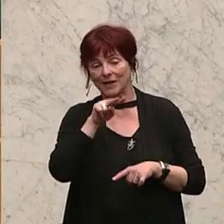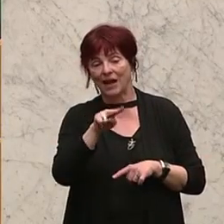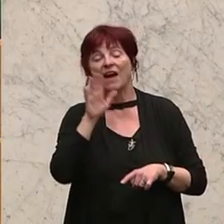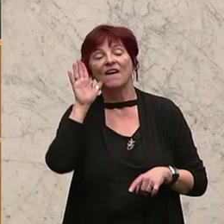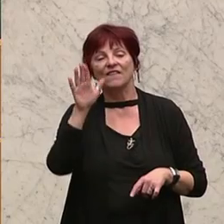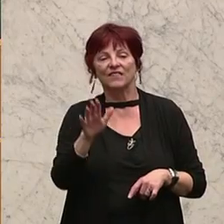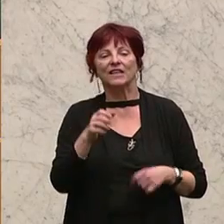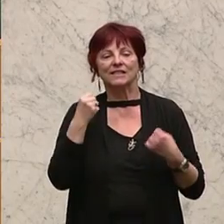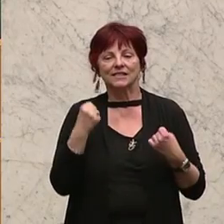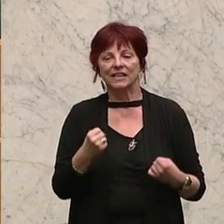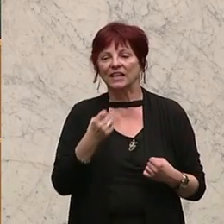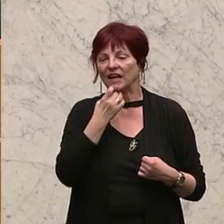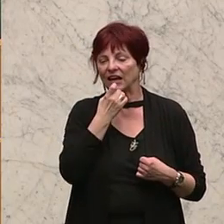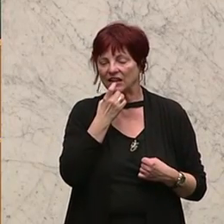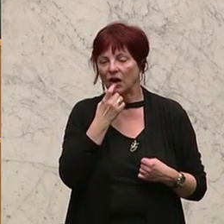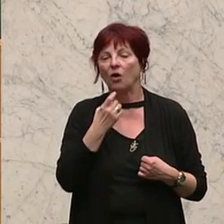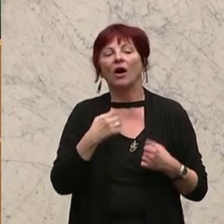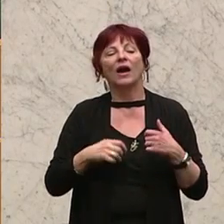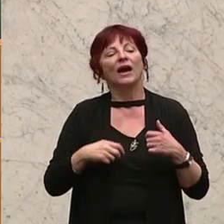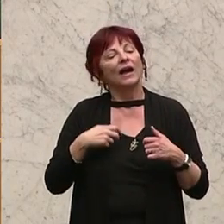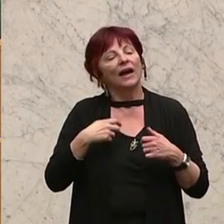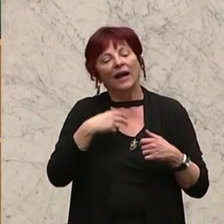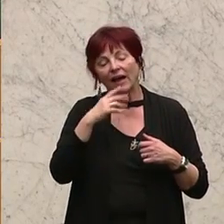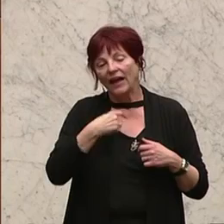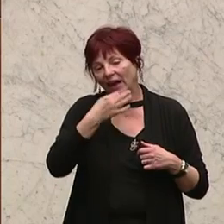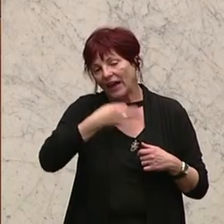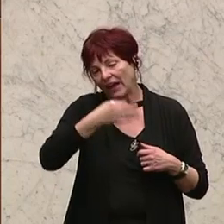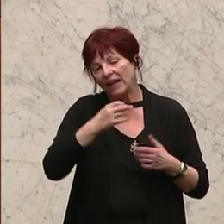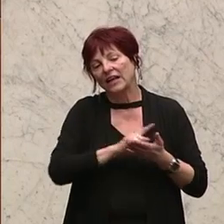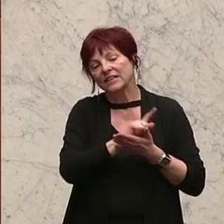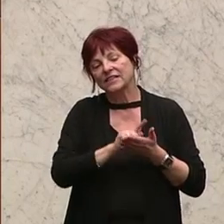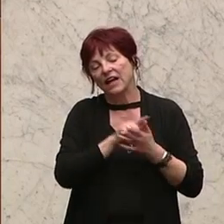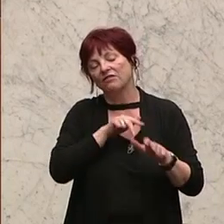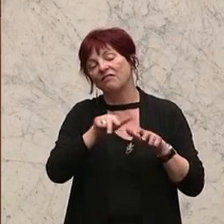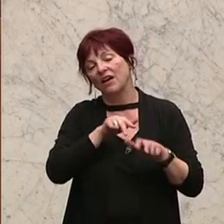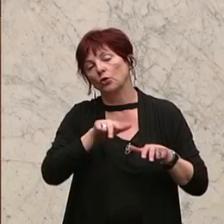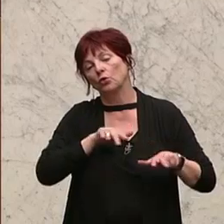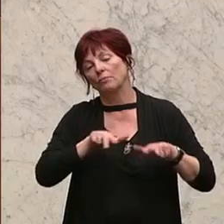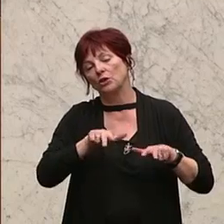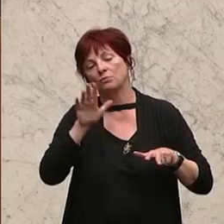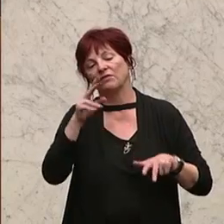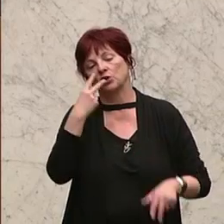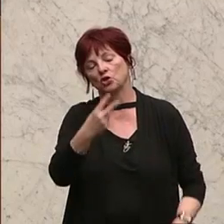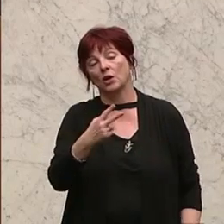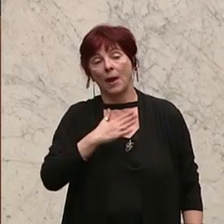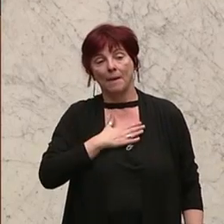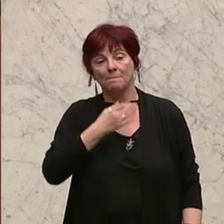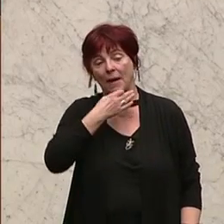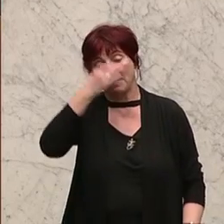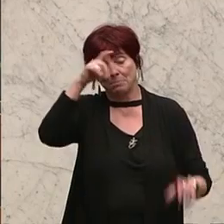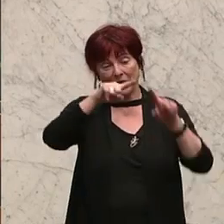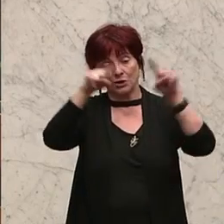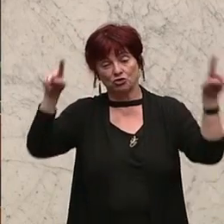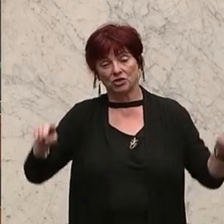uns das genau im Detail in der Redezeitverwaltung und dem Management anschauen werden. Ich habe auf meinem Bildschirm die